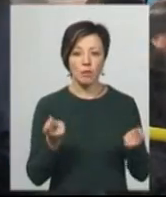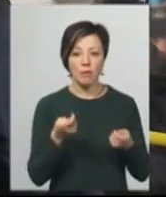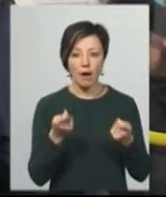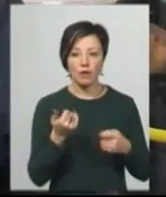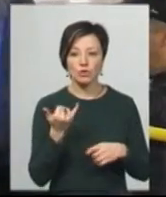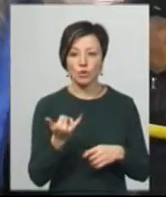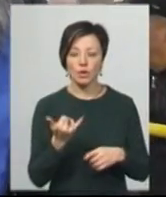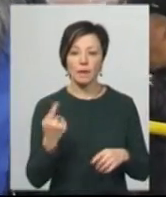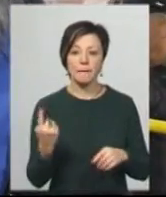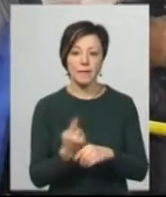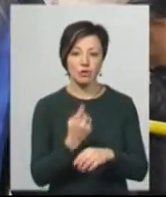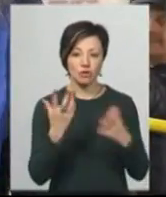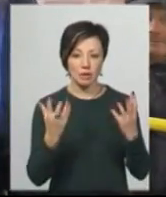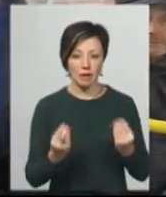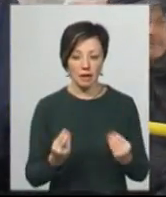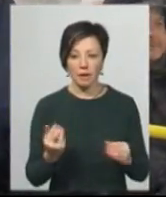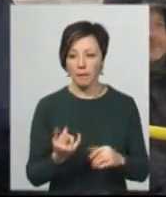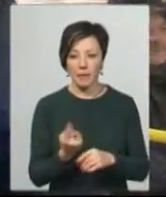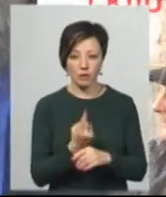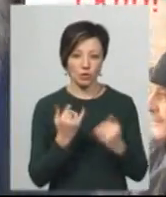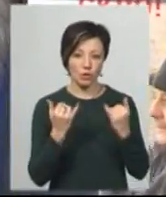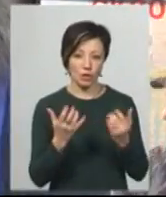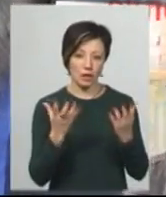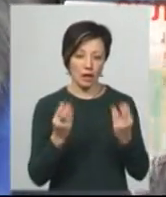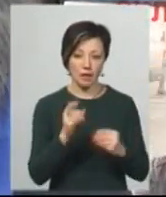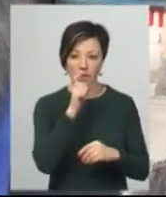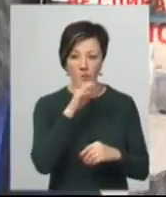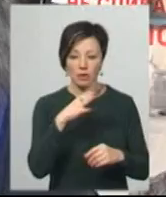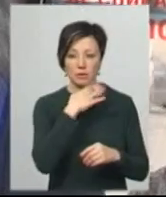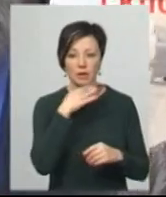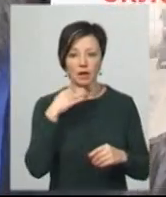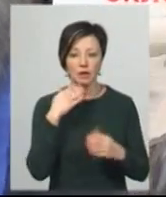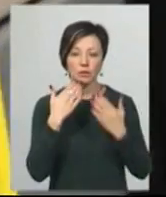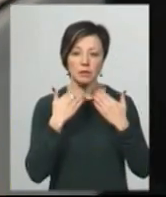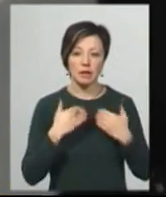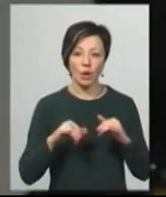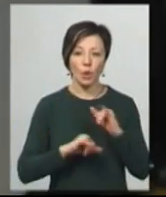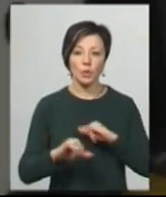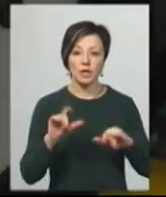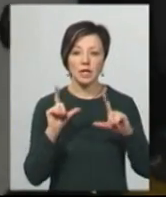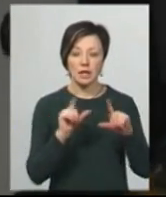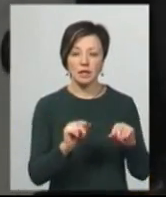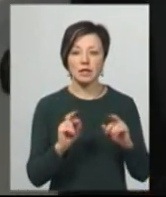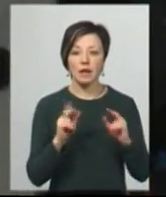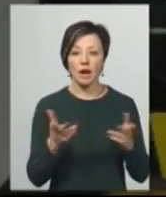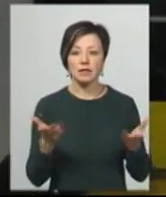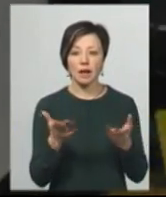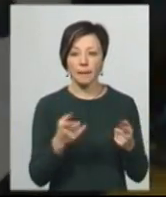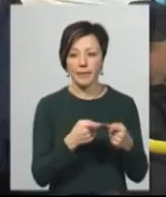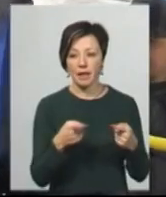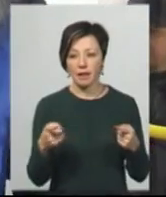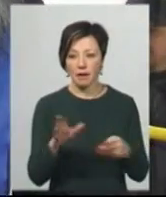сьогодні перший день, то як для першого дня, це непогано. Дуже багато питають, куди їде, як, з яким інтервалом.